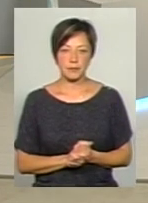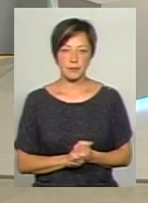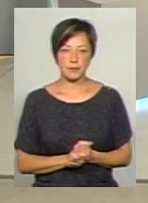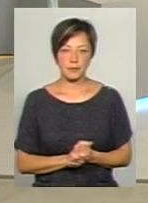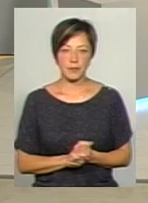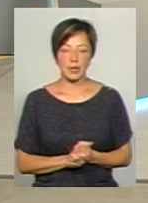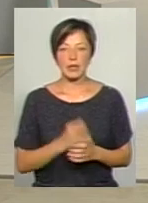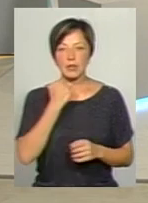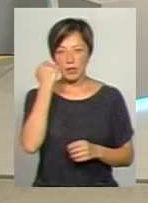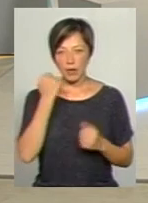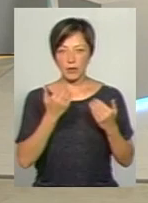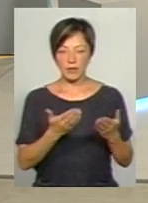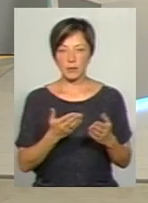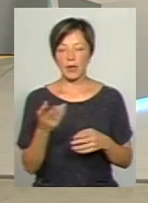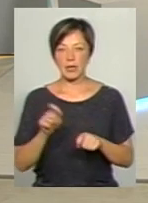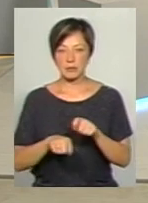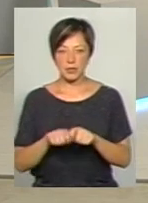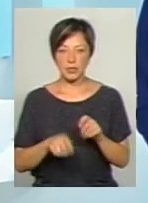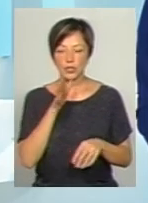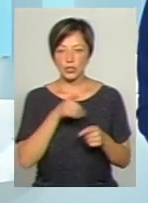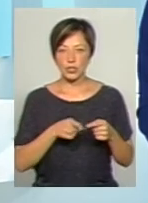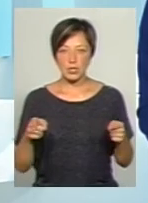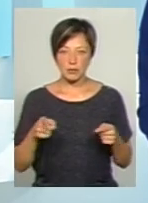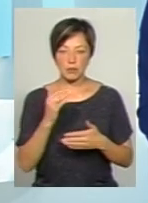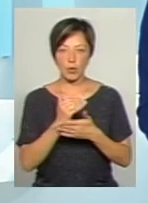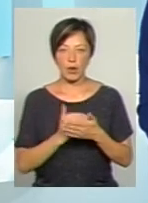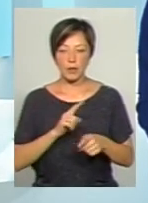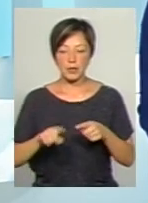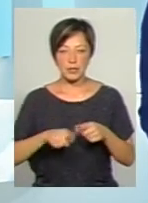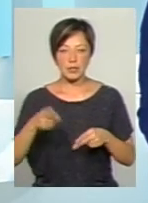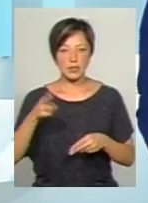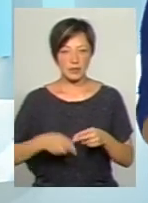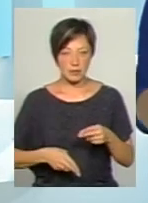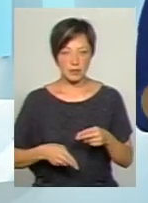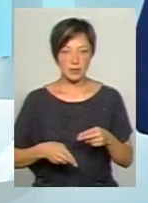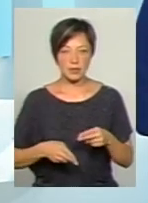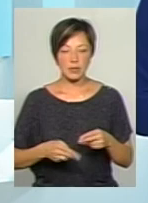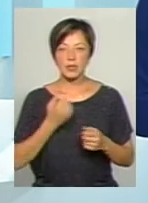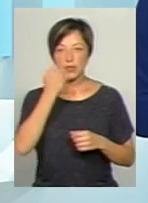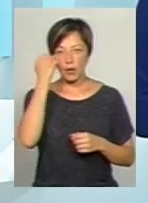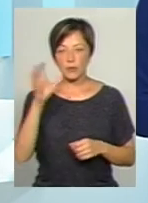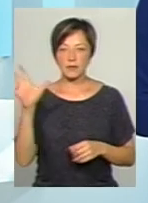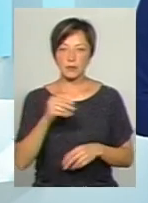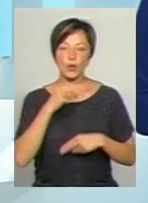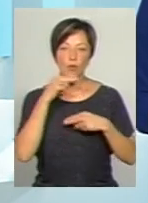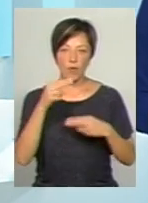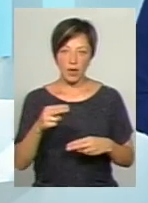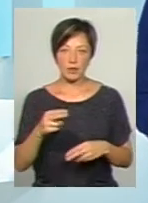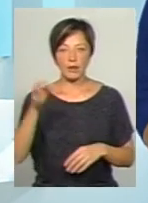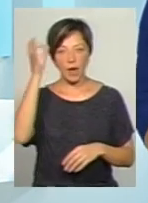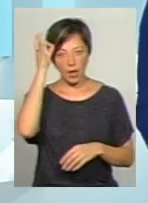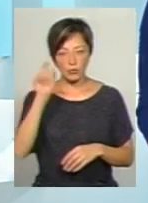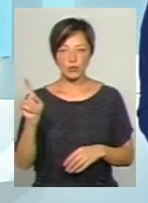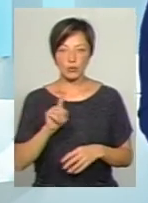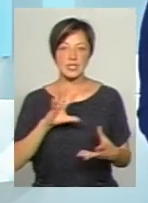Олеже, дякую нашим експертам. Час нашої програми добігає кінця. Дякуємо всім за увагу і нагадуємо,